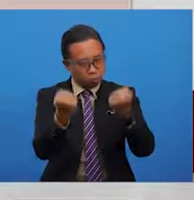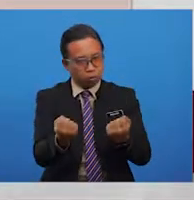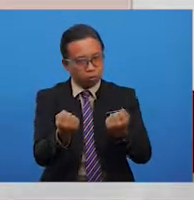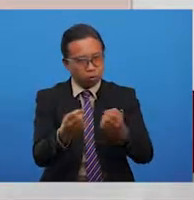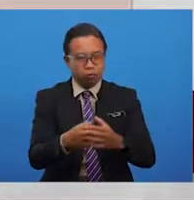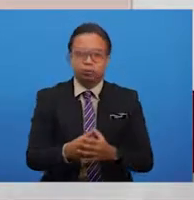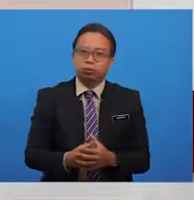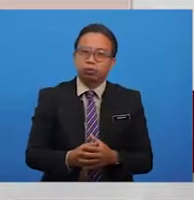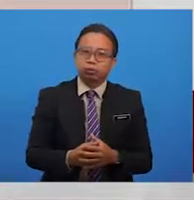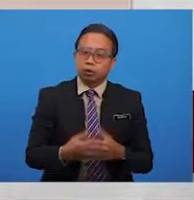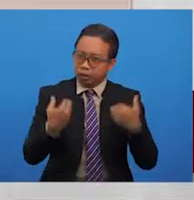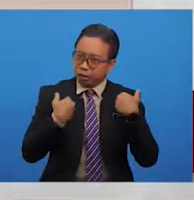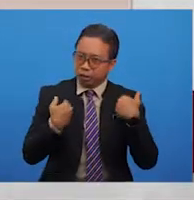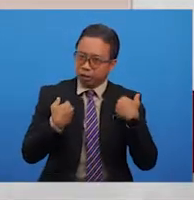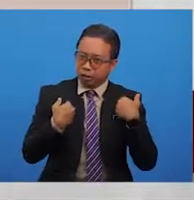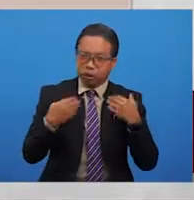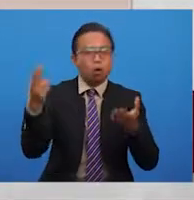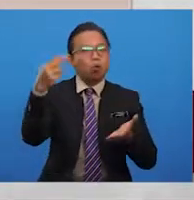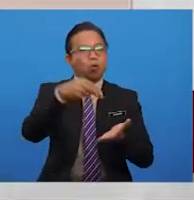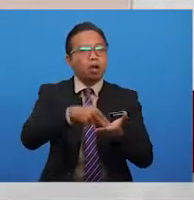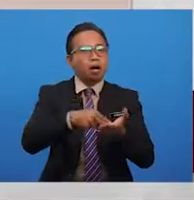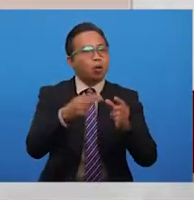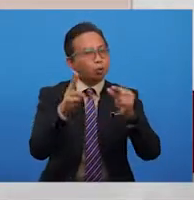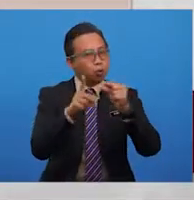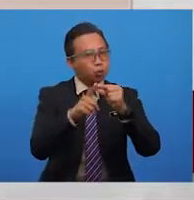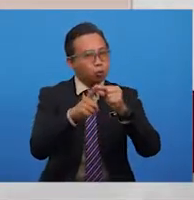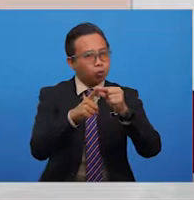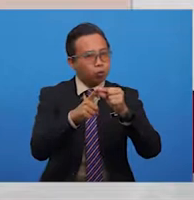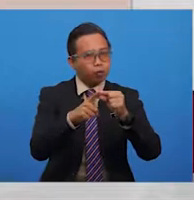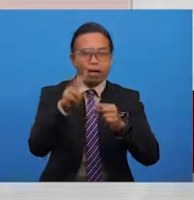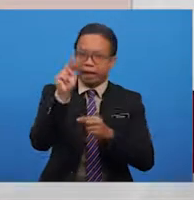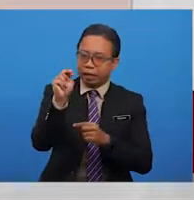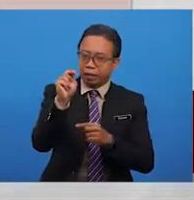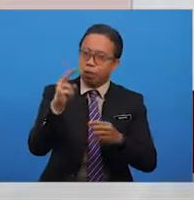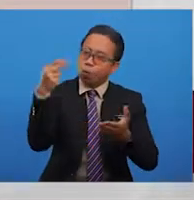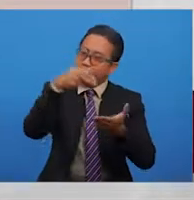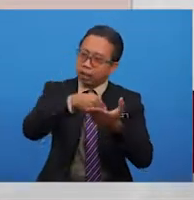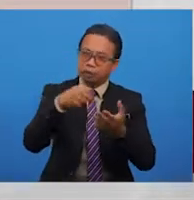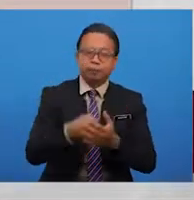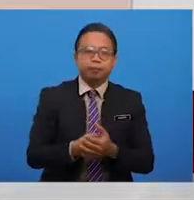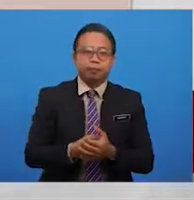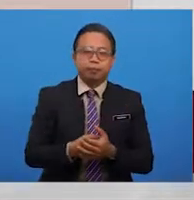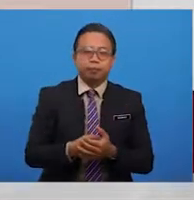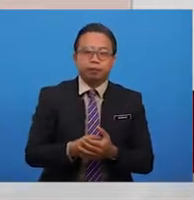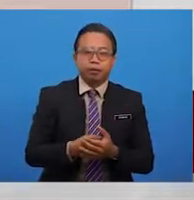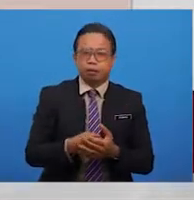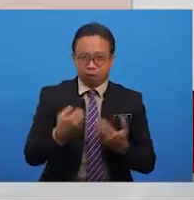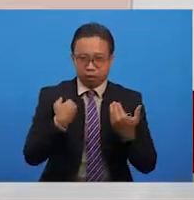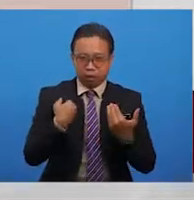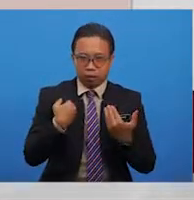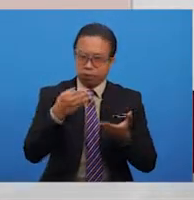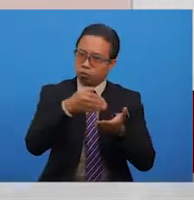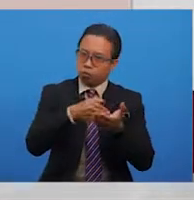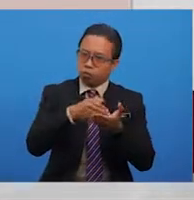Dalam baris saja ini terdapat pengulangan huruf konsonan N. Ini menunjukkan terdapat